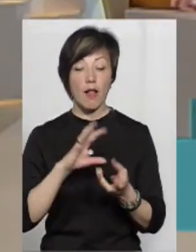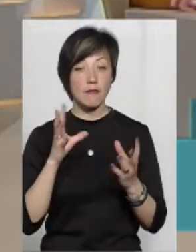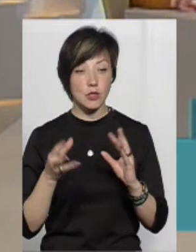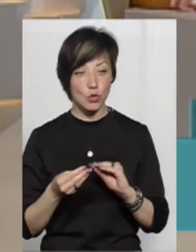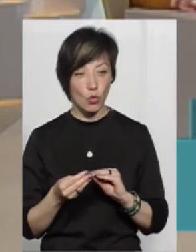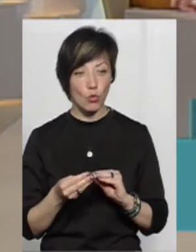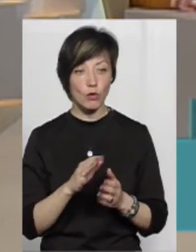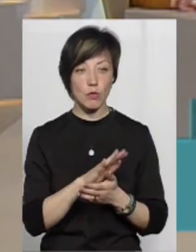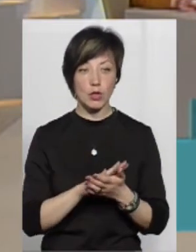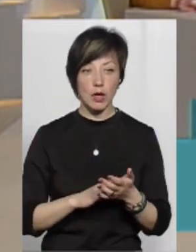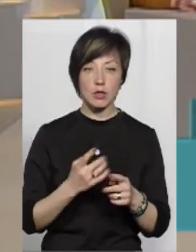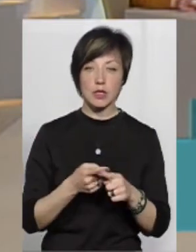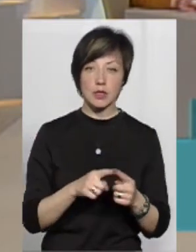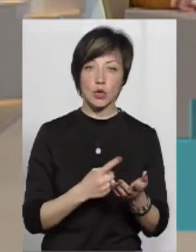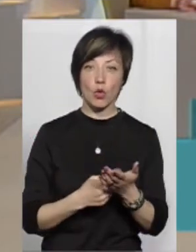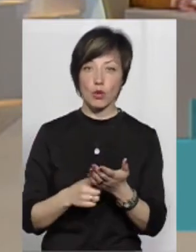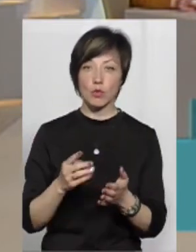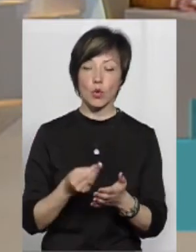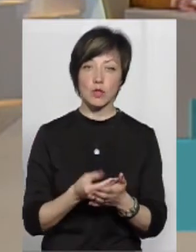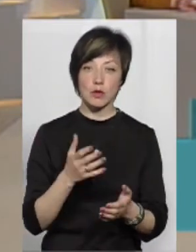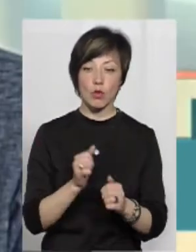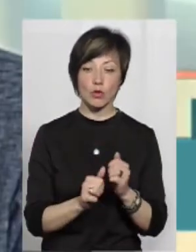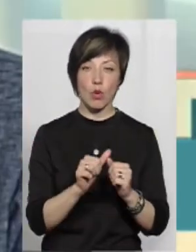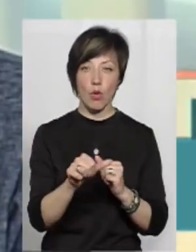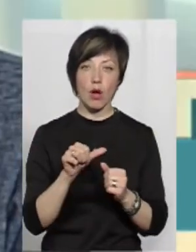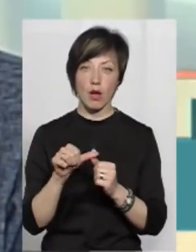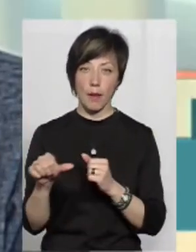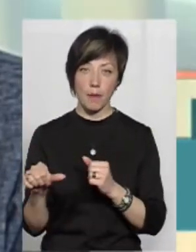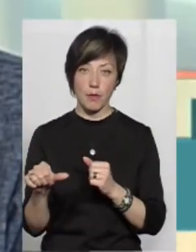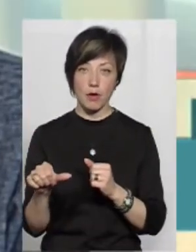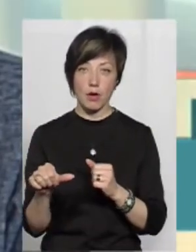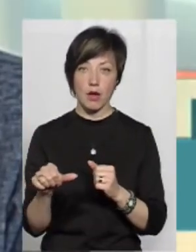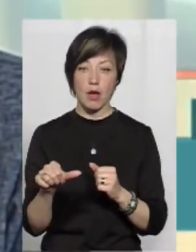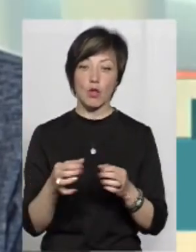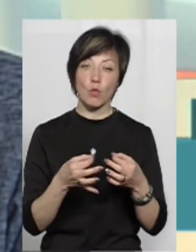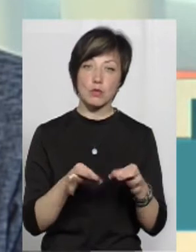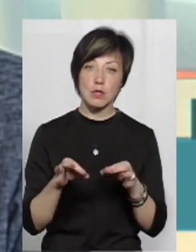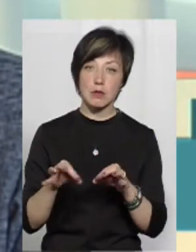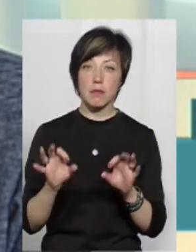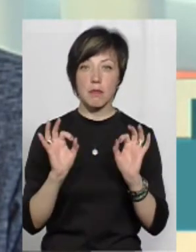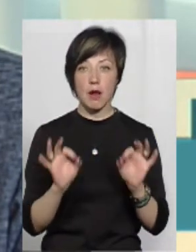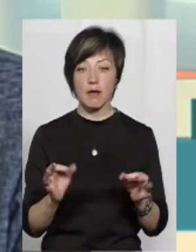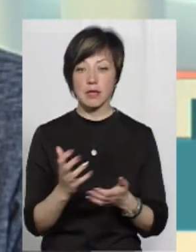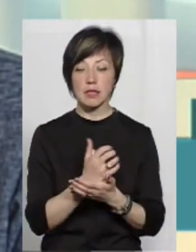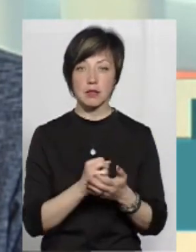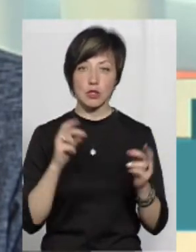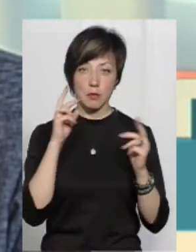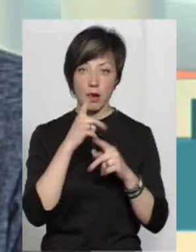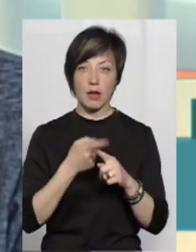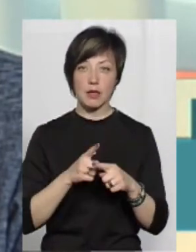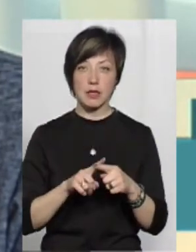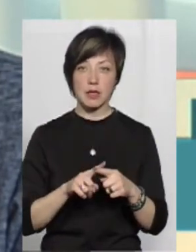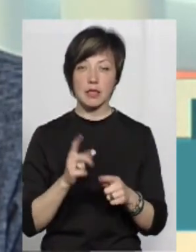цілому, по-дальшому ці докази будуть оцінюватися кожен окремо на предмет допустимості, тобто, правильно зібраний чи неправильно,